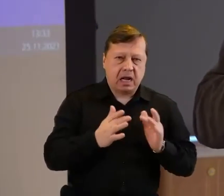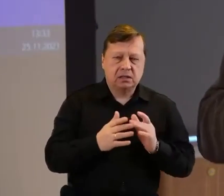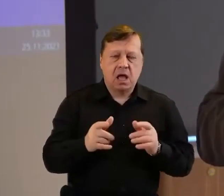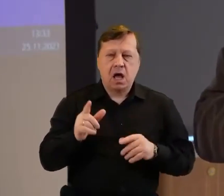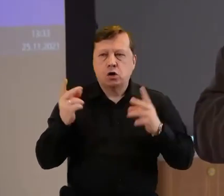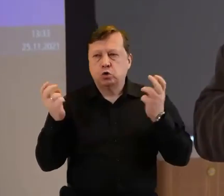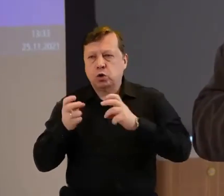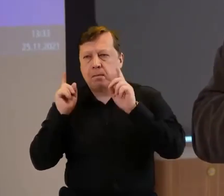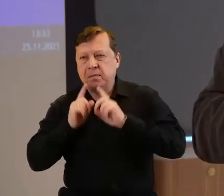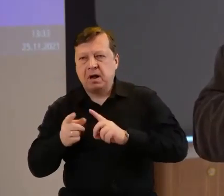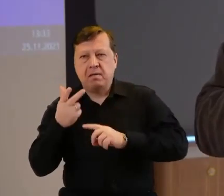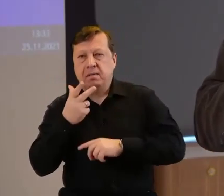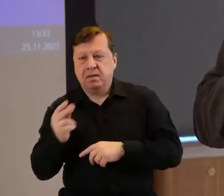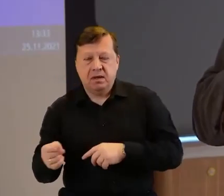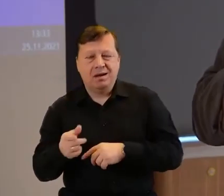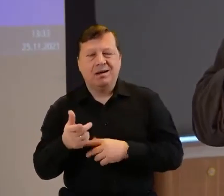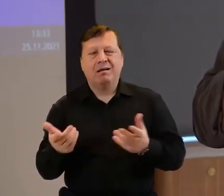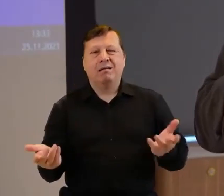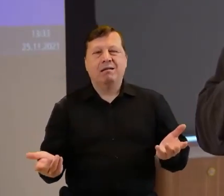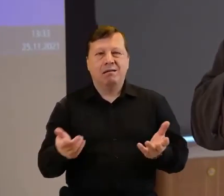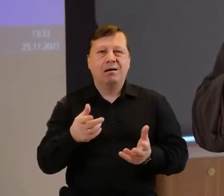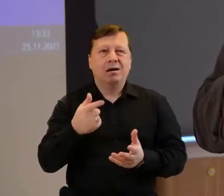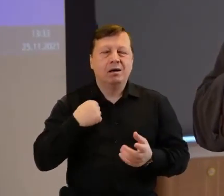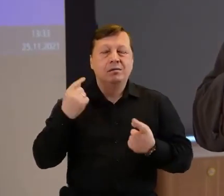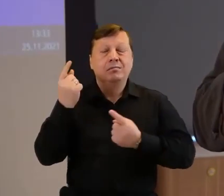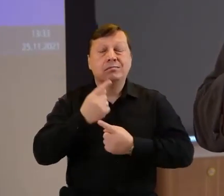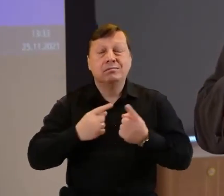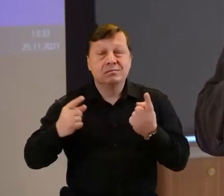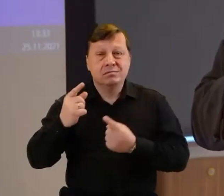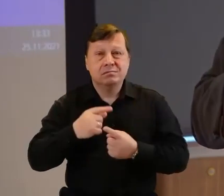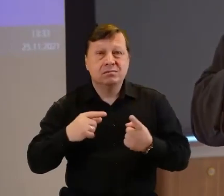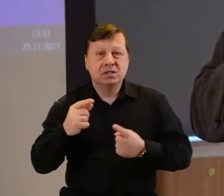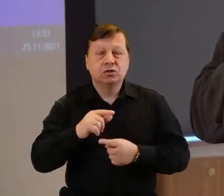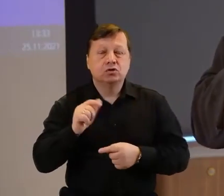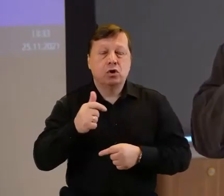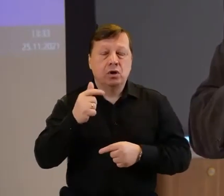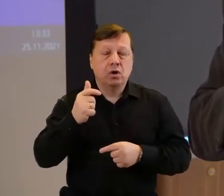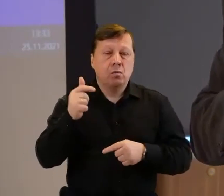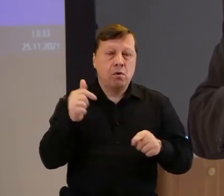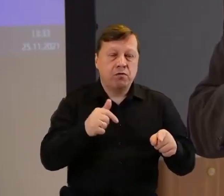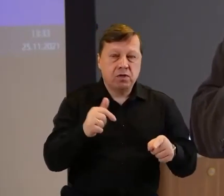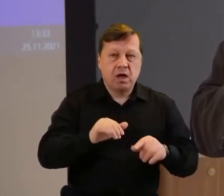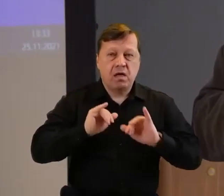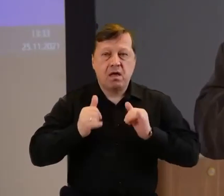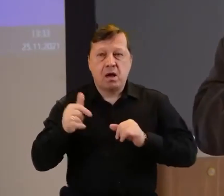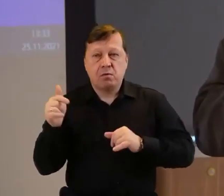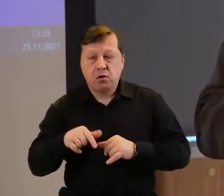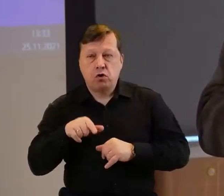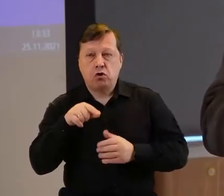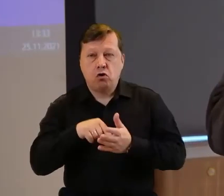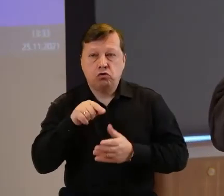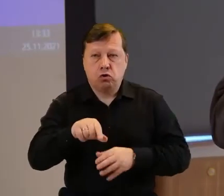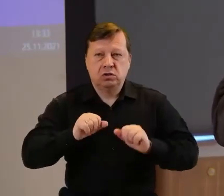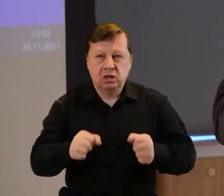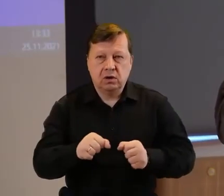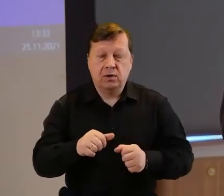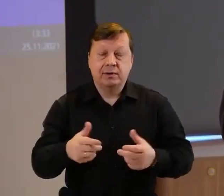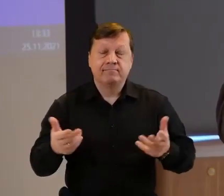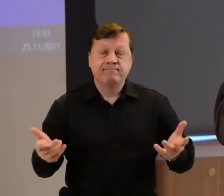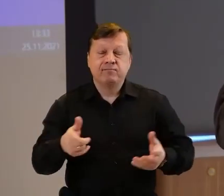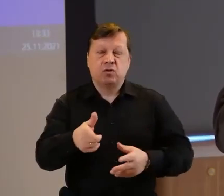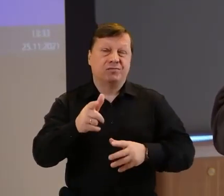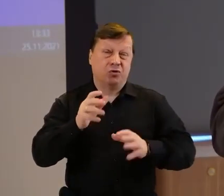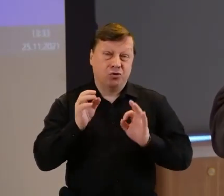jest właśnie to, że my myślimy o tym, co powinno być, jak powinno być i tak działamy. I niestety taki jest